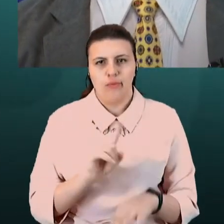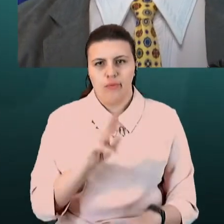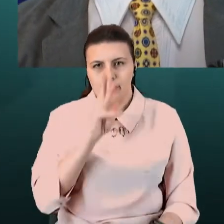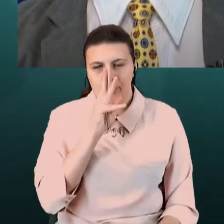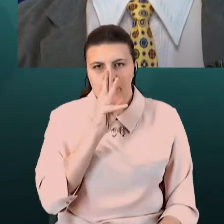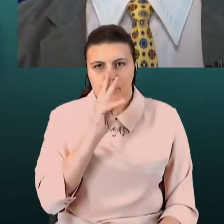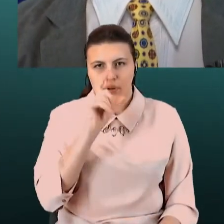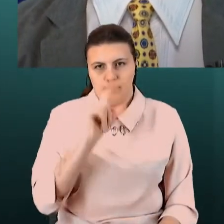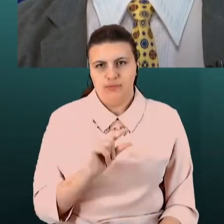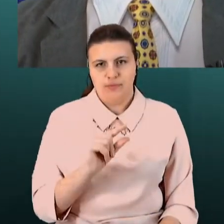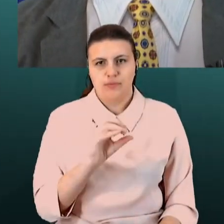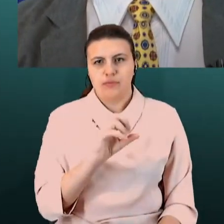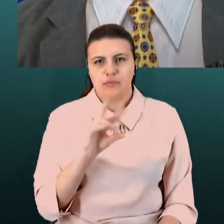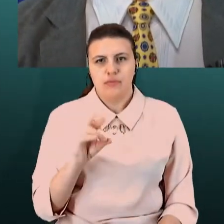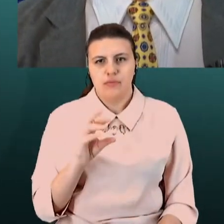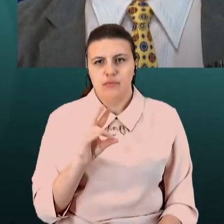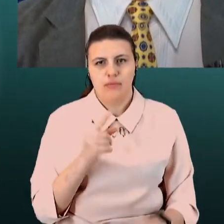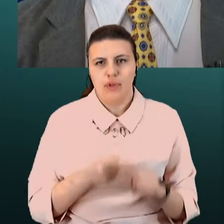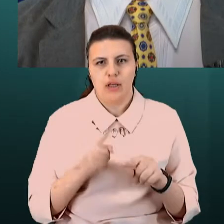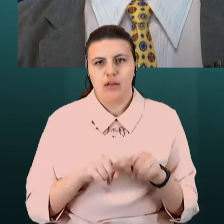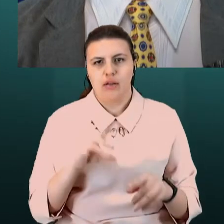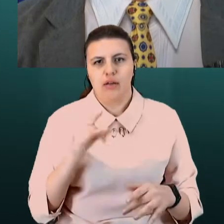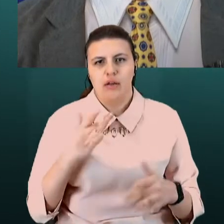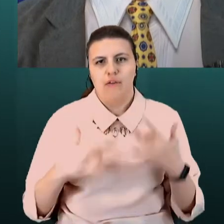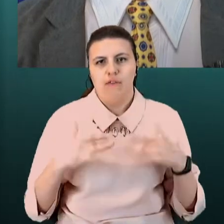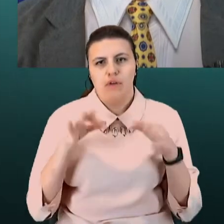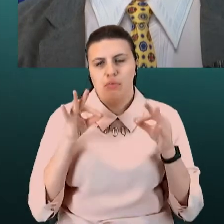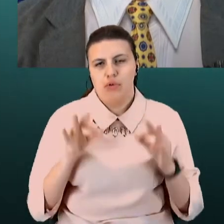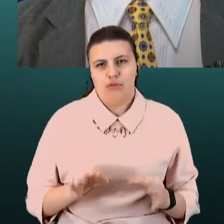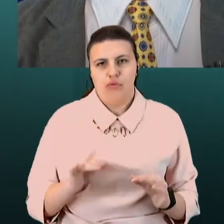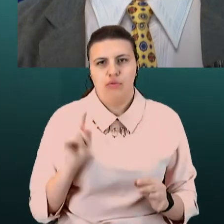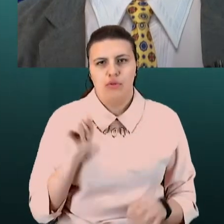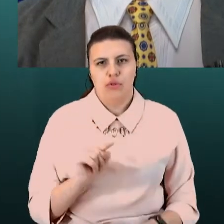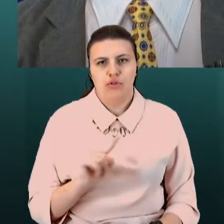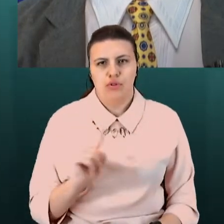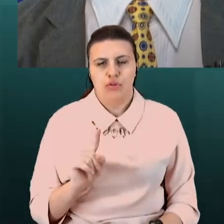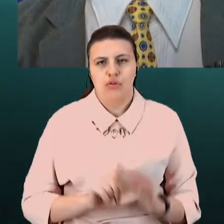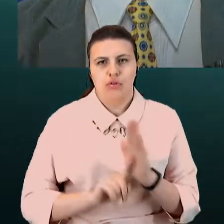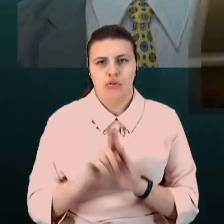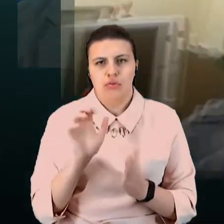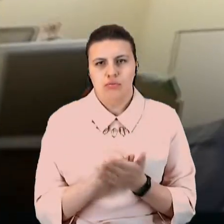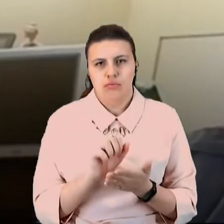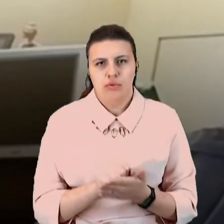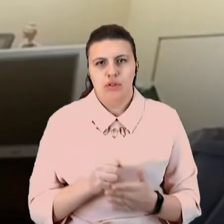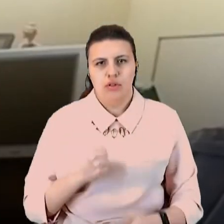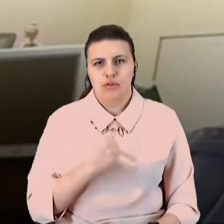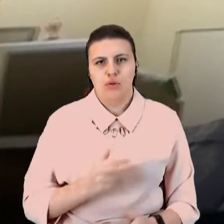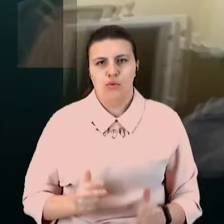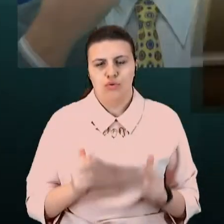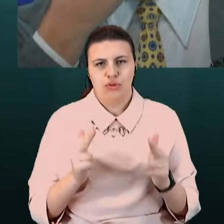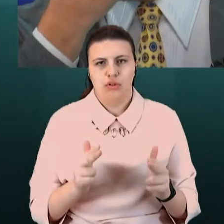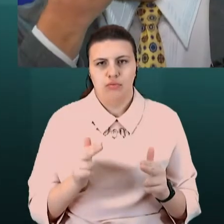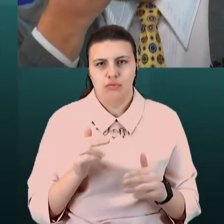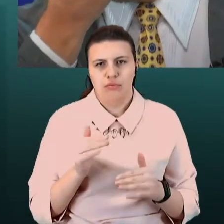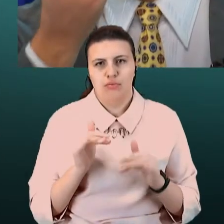але це абсолютно не виправдовує того, що вони починають займатися злочинним промислом. Як ви вважаєте, якщо